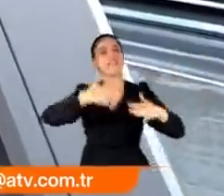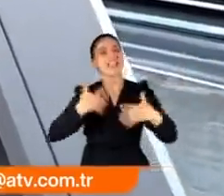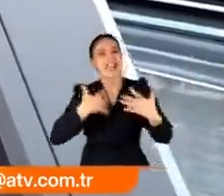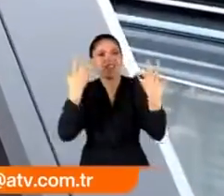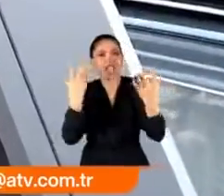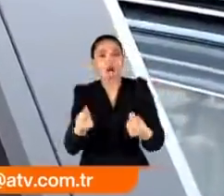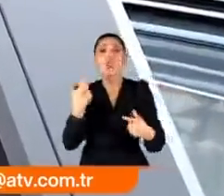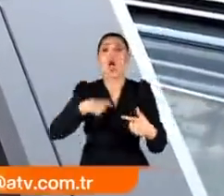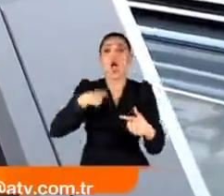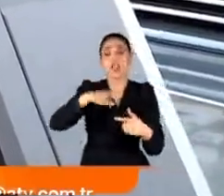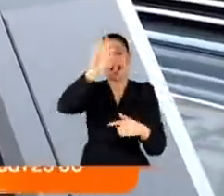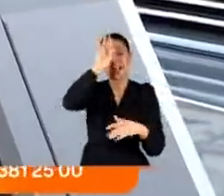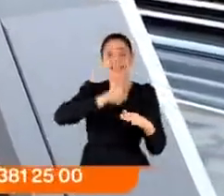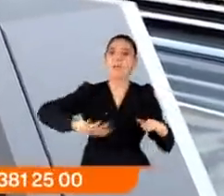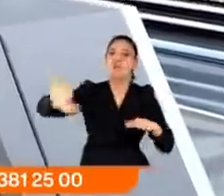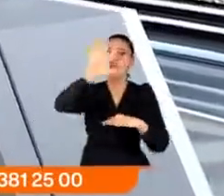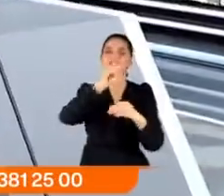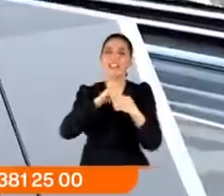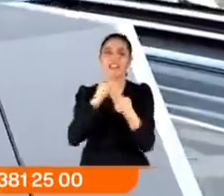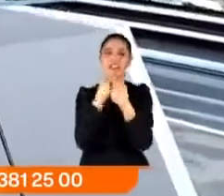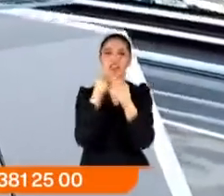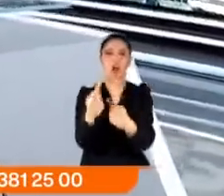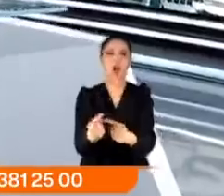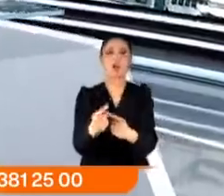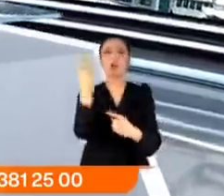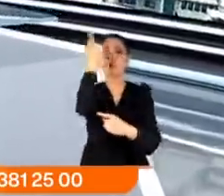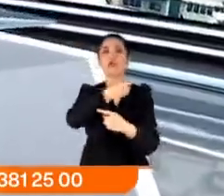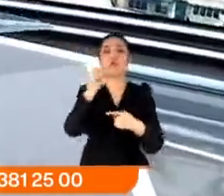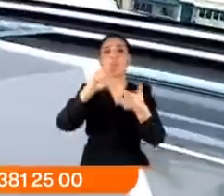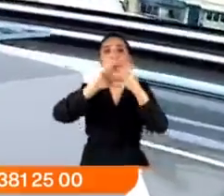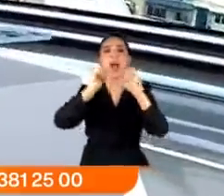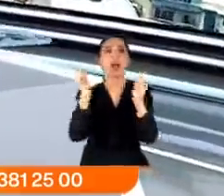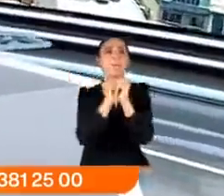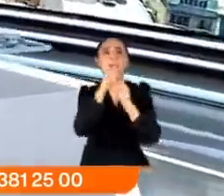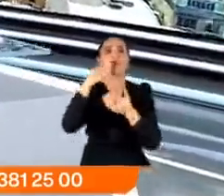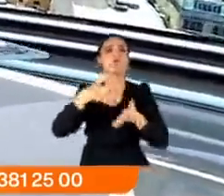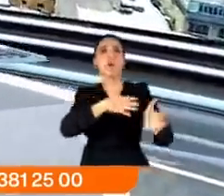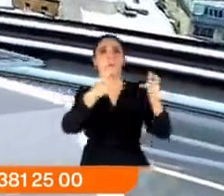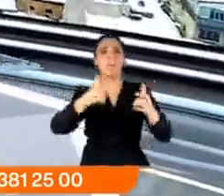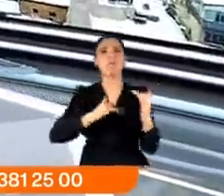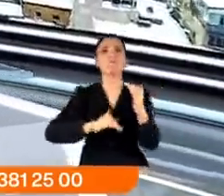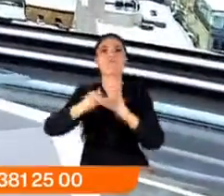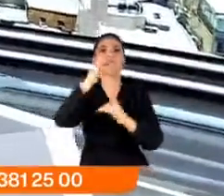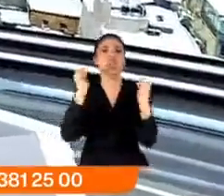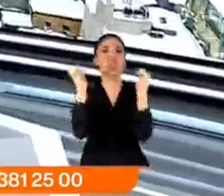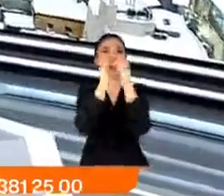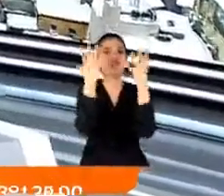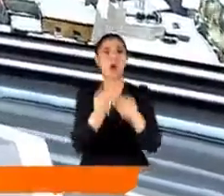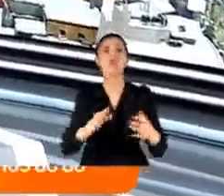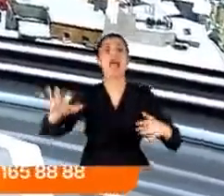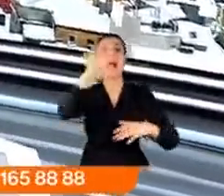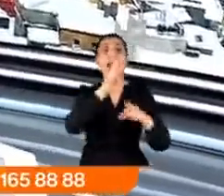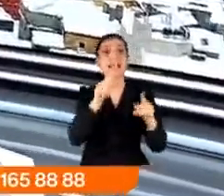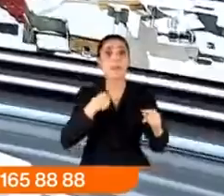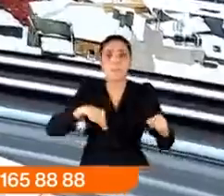sevindirdi. Özellikle de İstanbul ve çevresi için söylüyorum bunu. Çünkü bu karla birlikte barajlardaki su seviyesi de iki katına çıktı. Herkes gibi